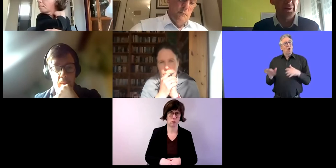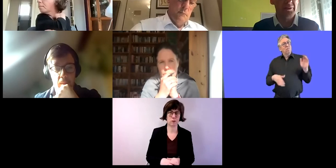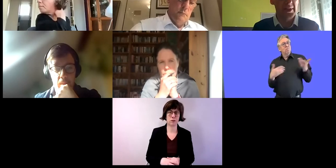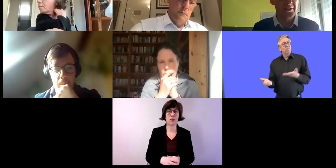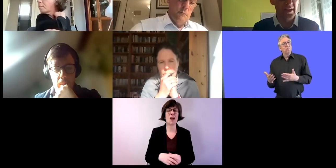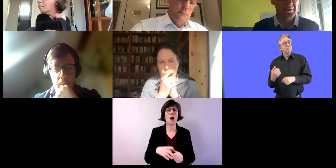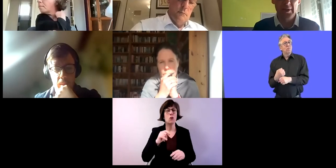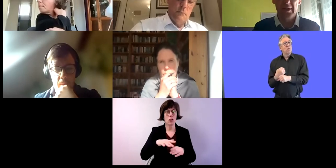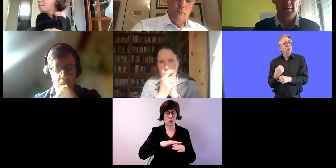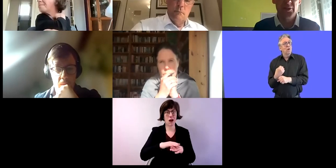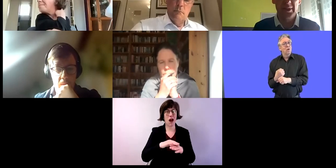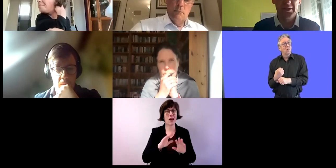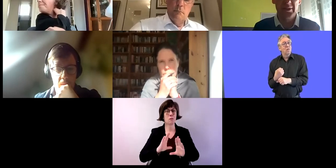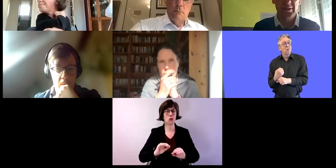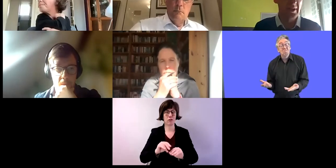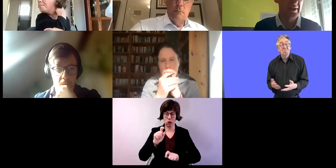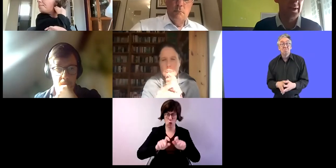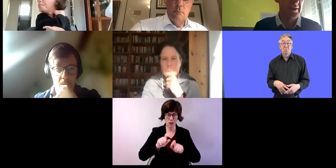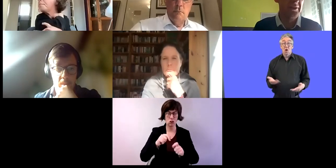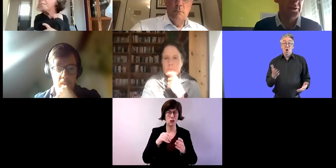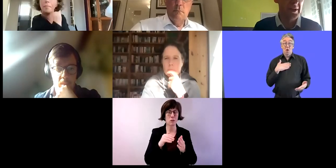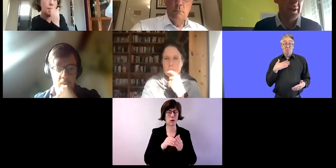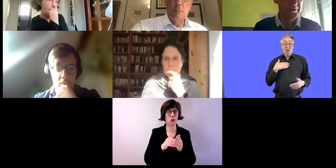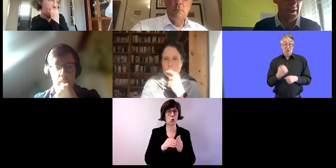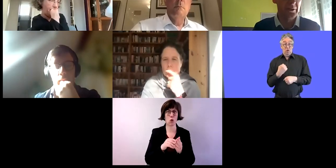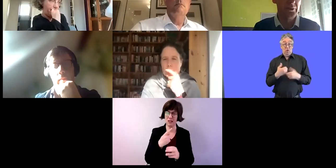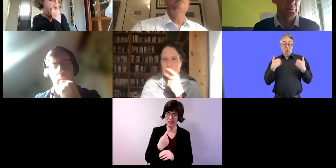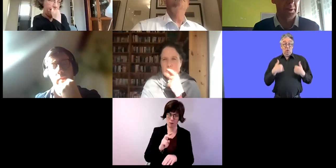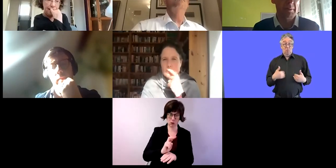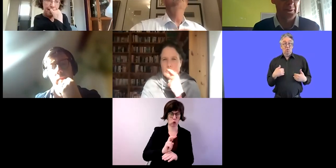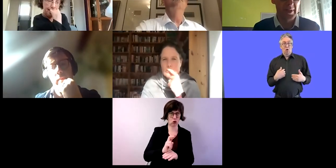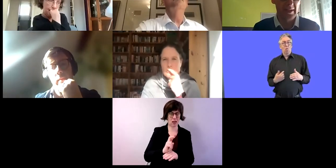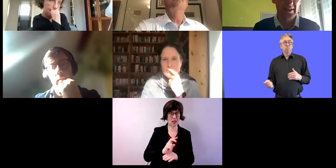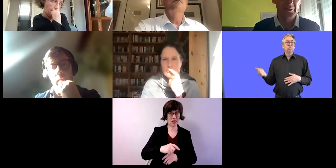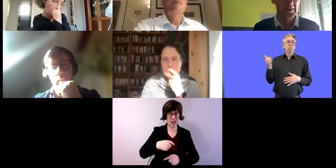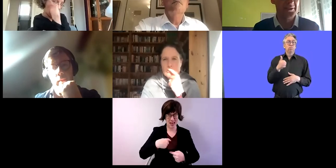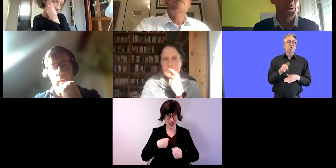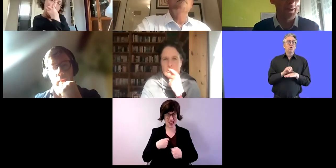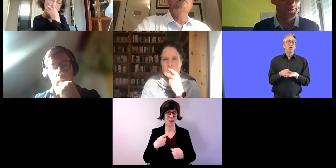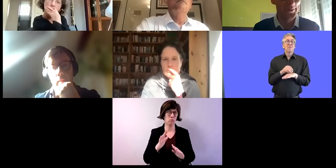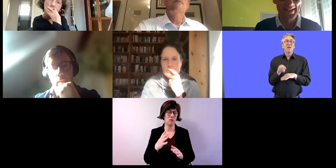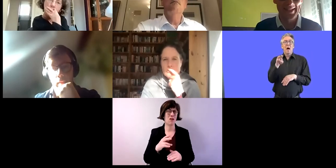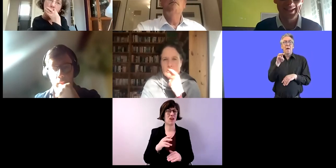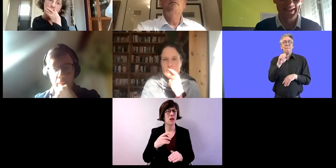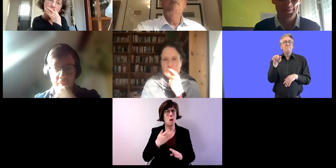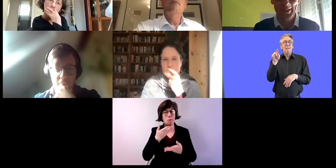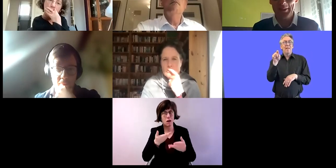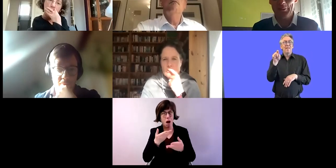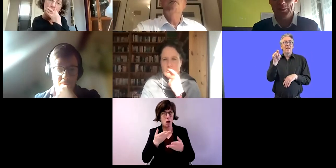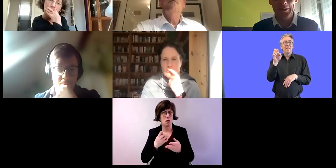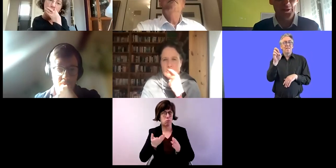die für den Bereich Beschäftigung für Menschen mit Behinderungen zuständig sind. Ich bin Senior Advisor bei